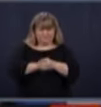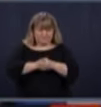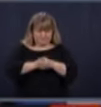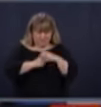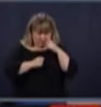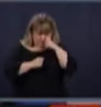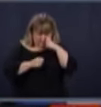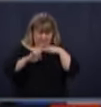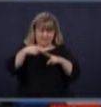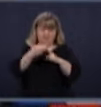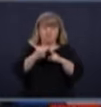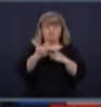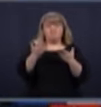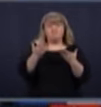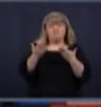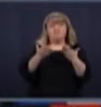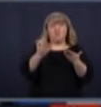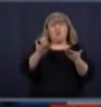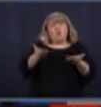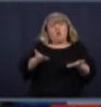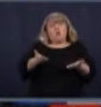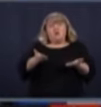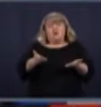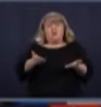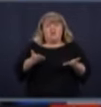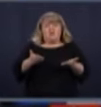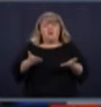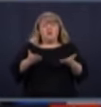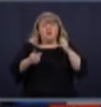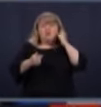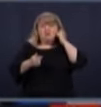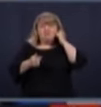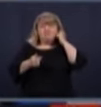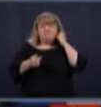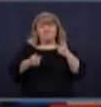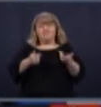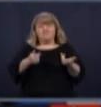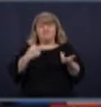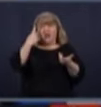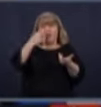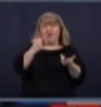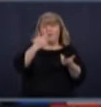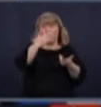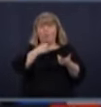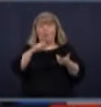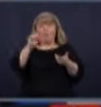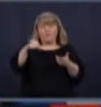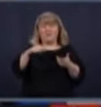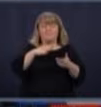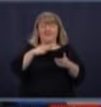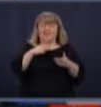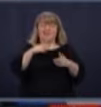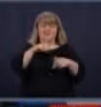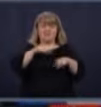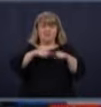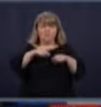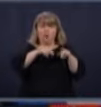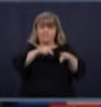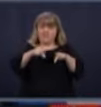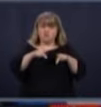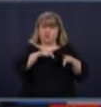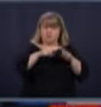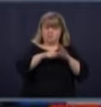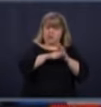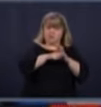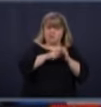-ci, je vais vous dire bien honnêtement, ça plaît à l'esprit en théorie, mais en pratique, même si on a des gens qui sont négatifs, qu'on est au début de leurs